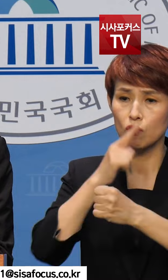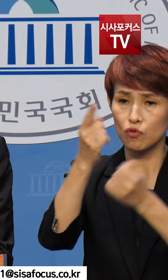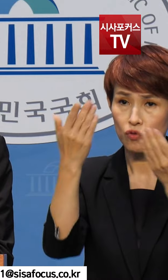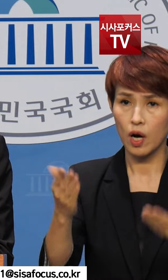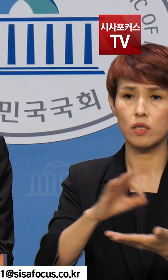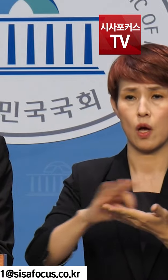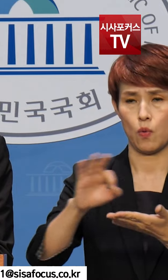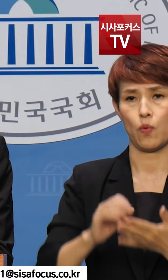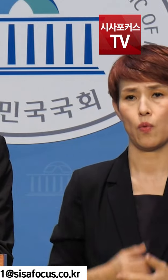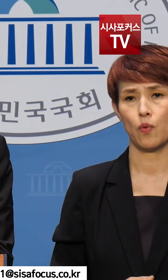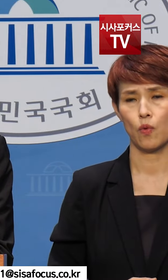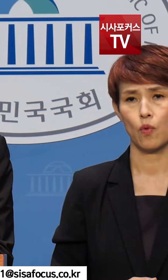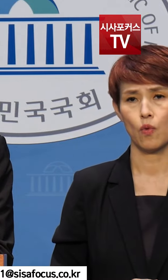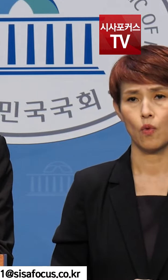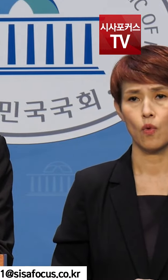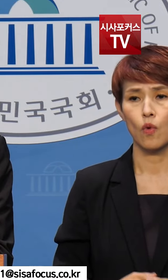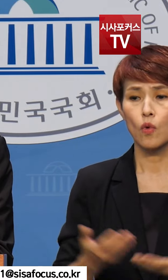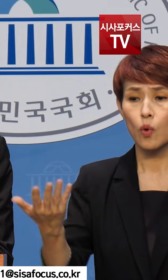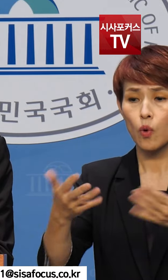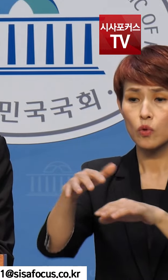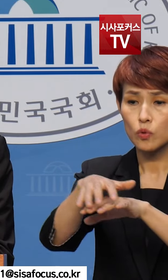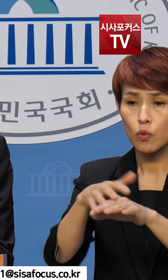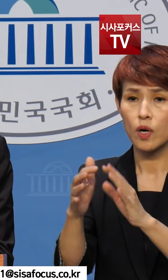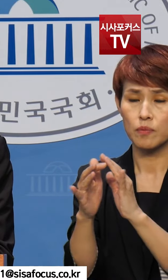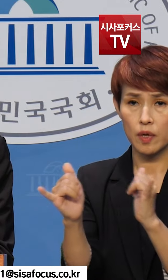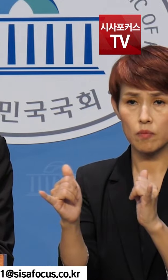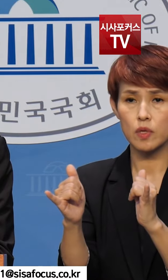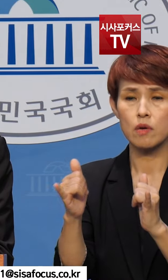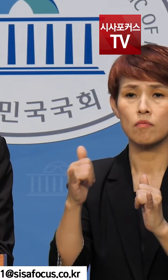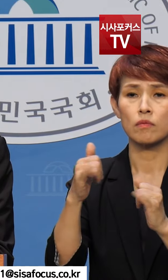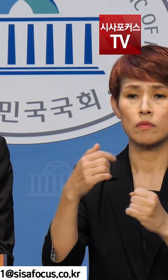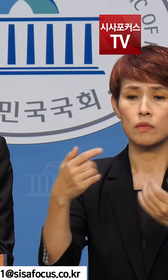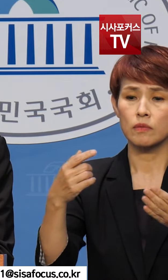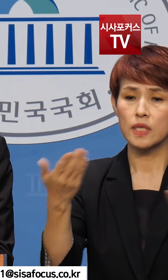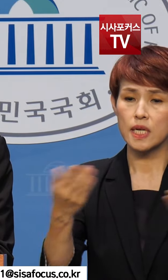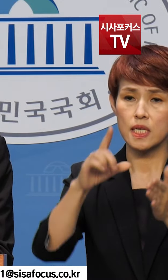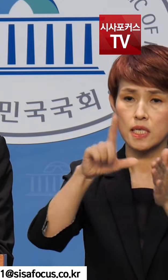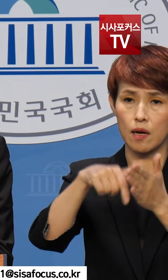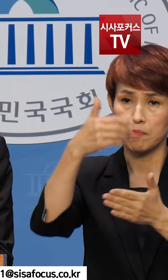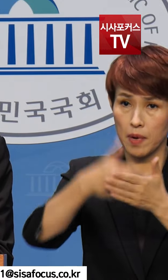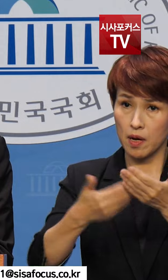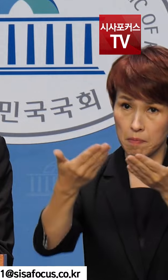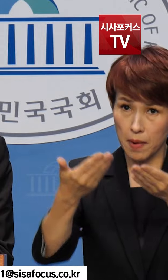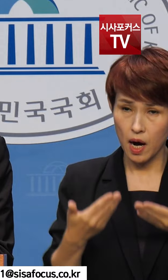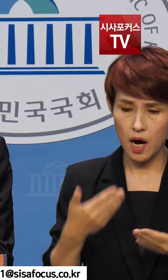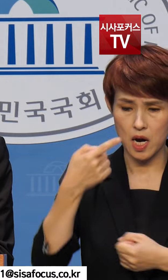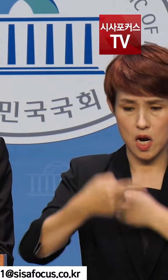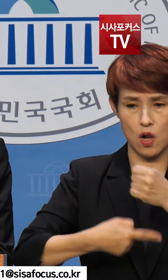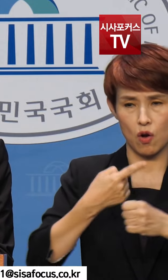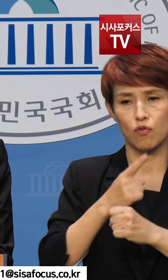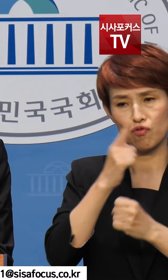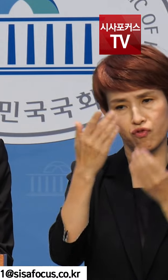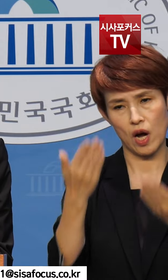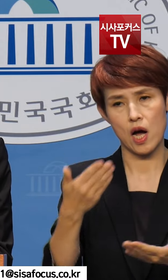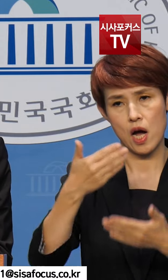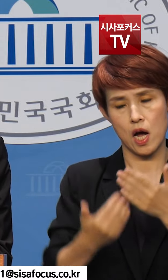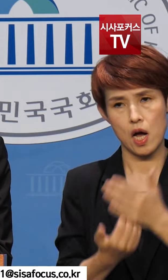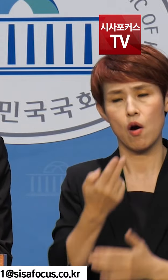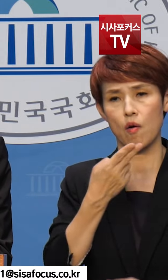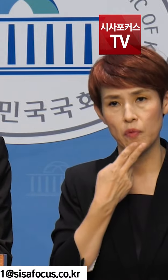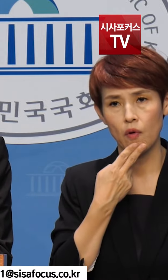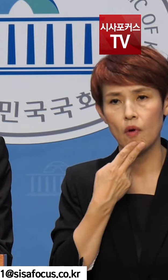부분입니다. 과기부는 노동조합 전임자들이 근로시간 면제를 받으면 연차휴가가 발생하지 않는데 전임자들이